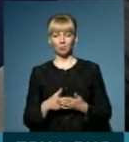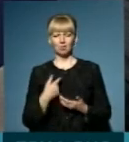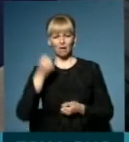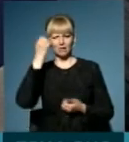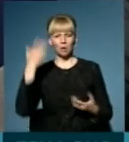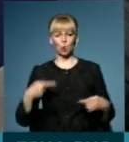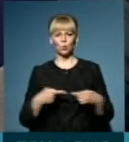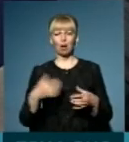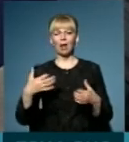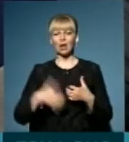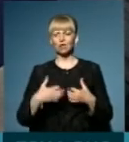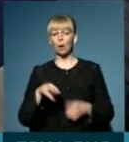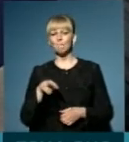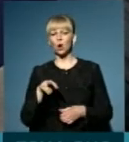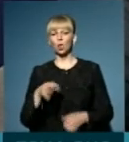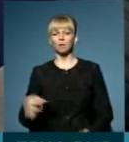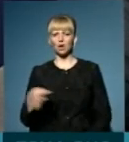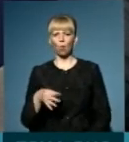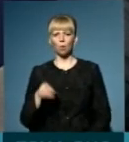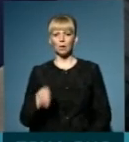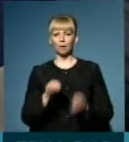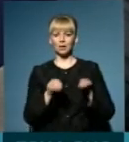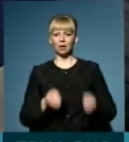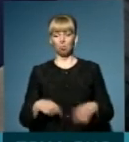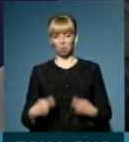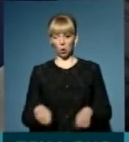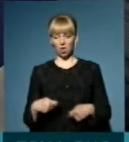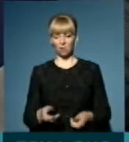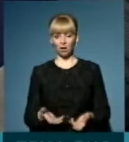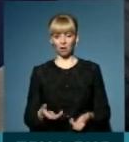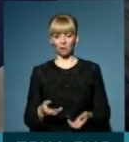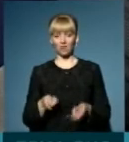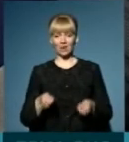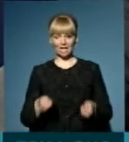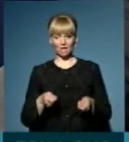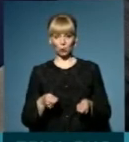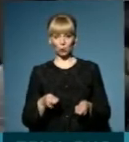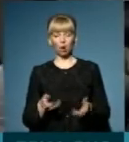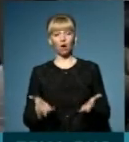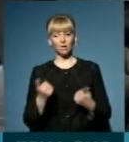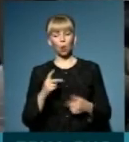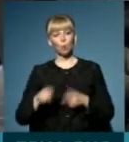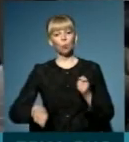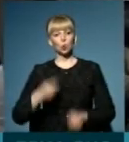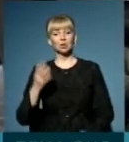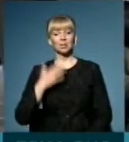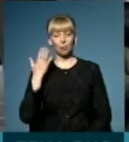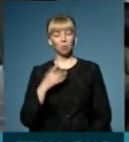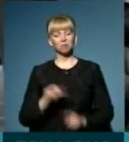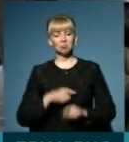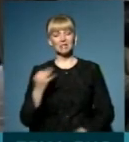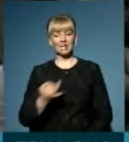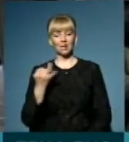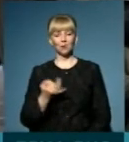не пам'ятаю точно, це Херсонська чи Миколаївська область, там декларації продавали в реєстратурі. А давайте про порушення на Буковині, все ж таки, це